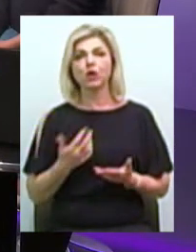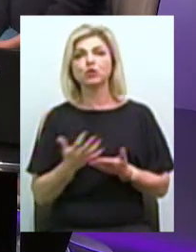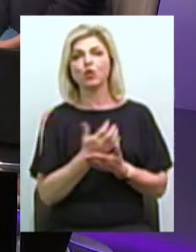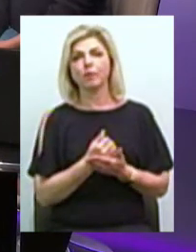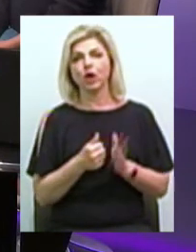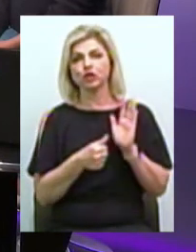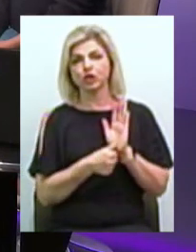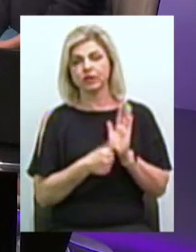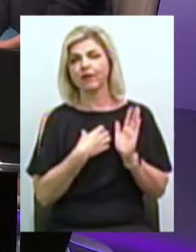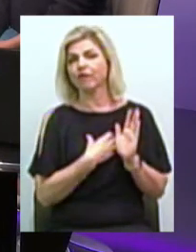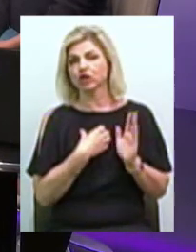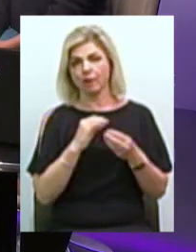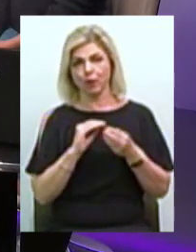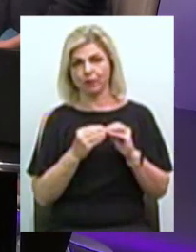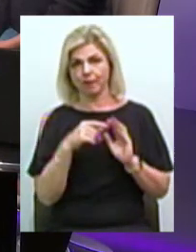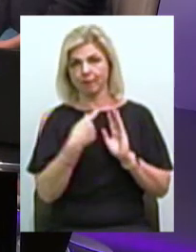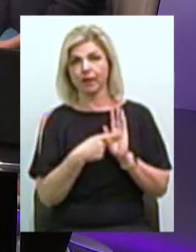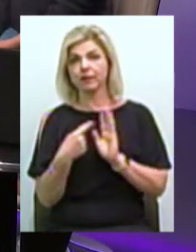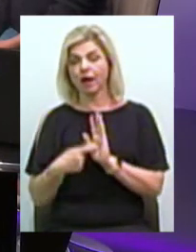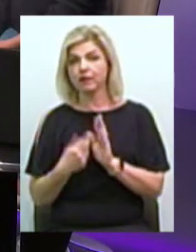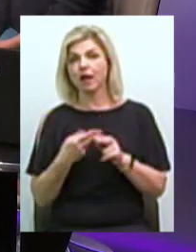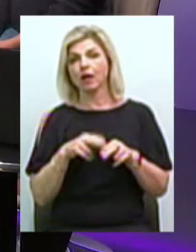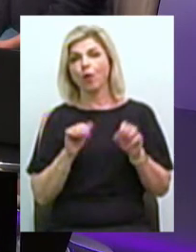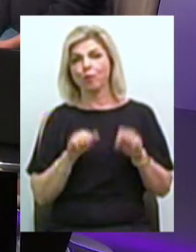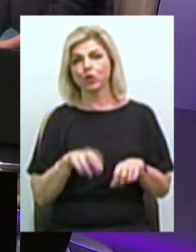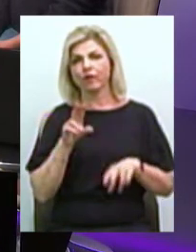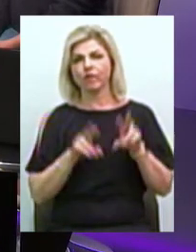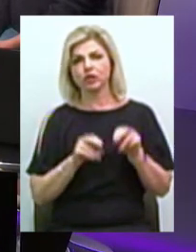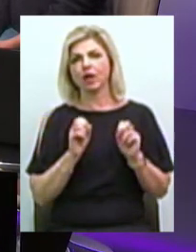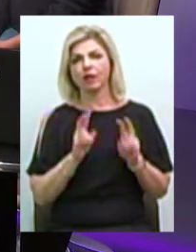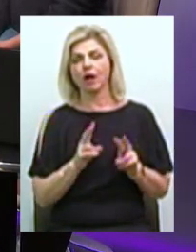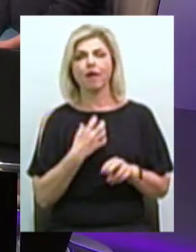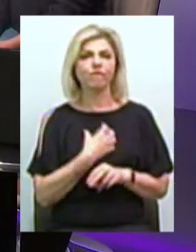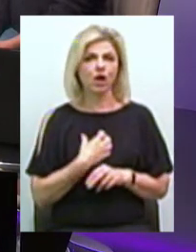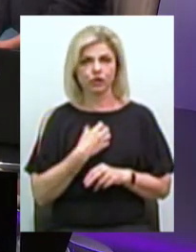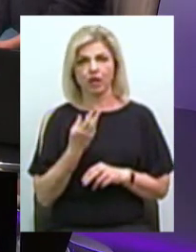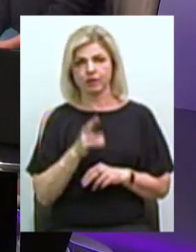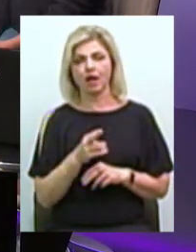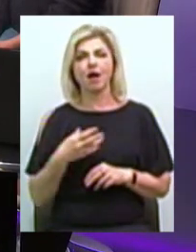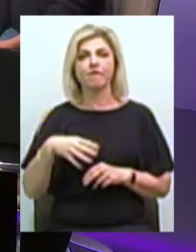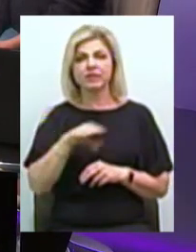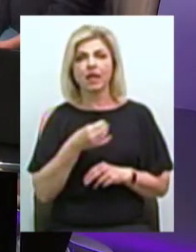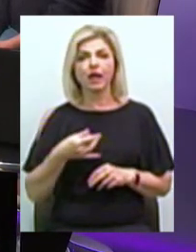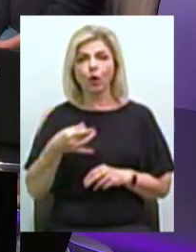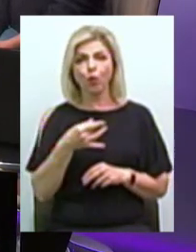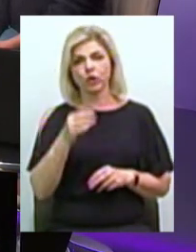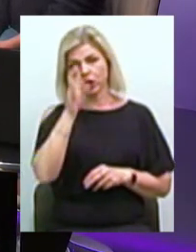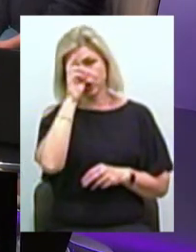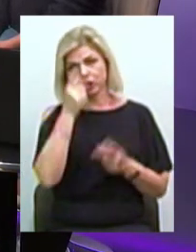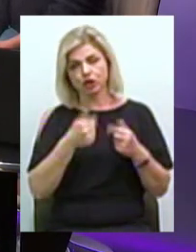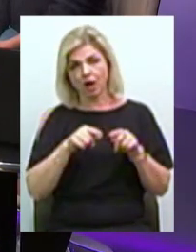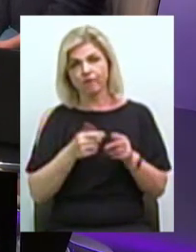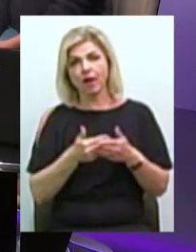проблемних питань, які можна вважати викликами і для округу, і для регіону, і для всієї держави Ви перед початком